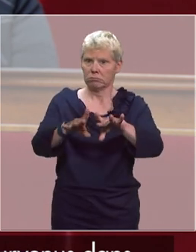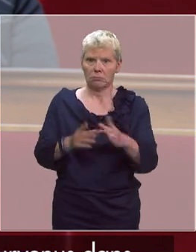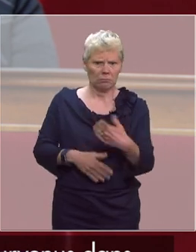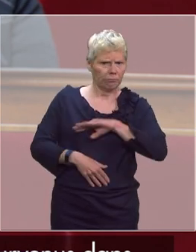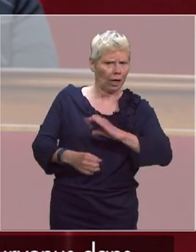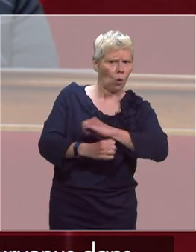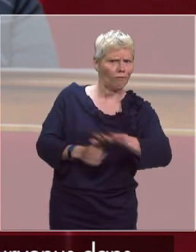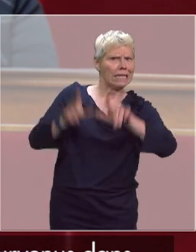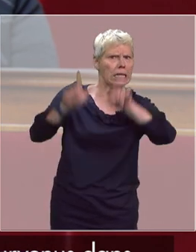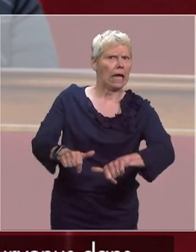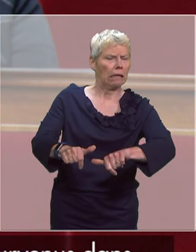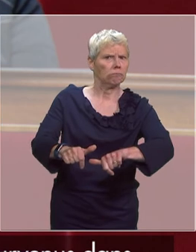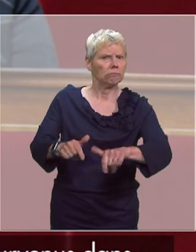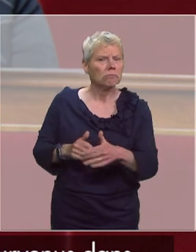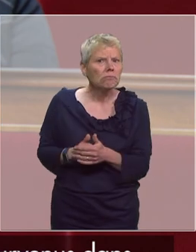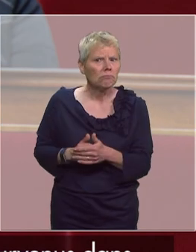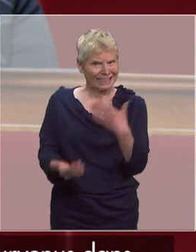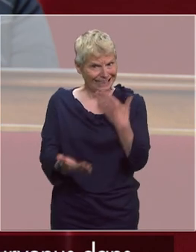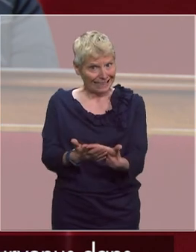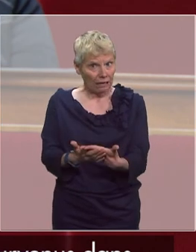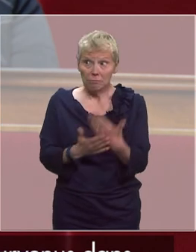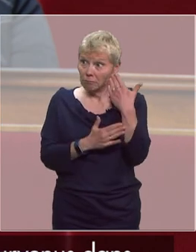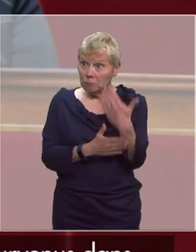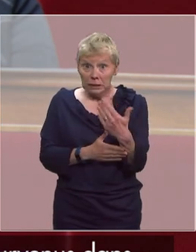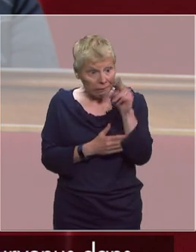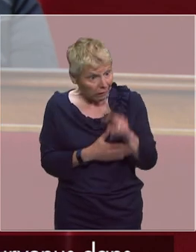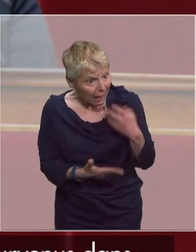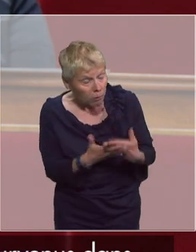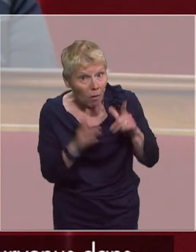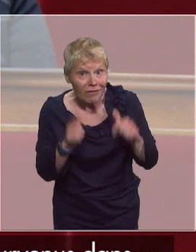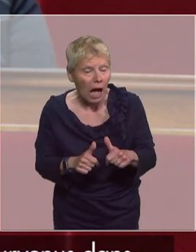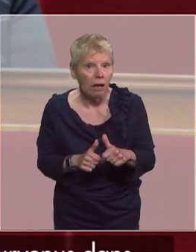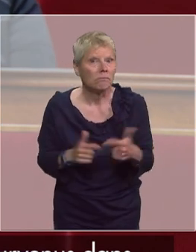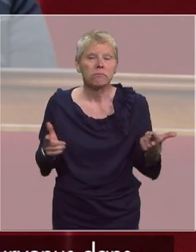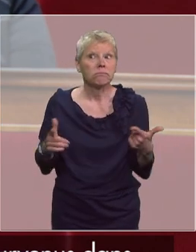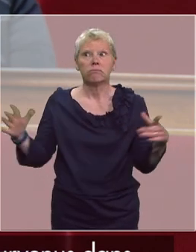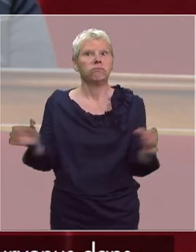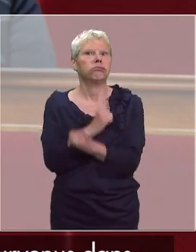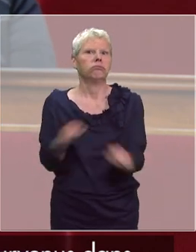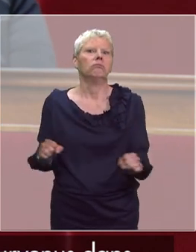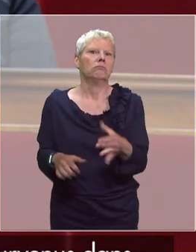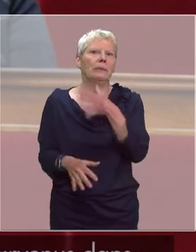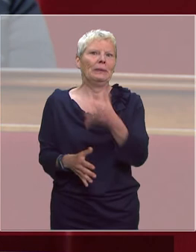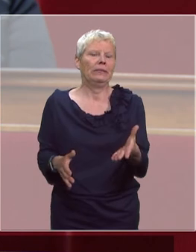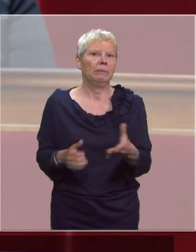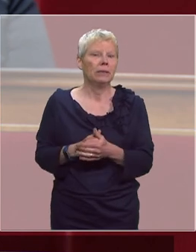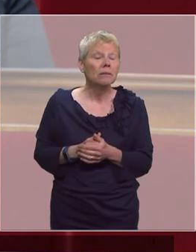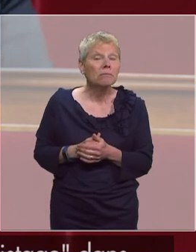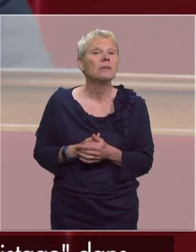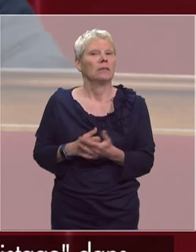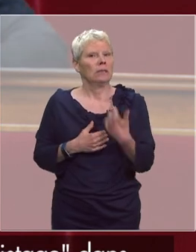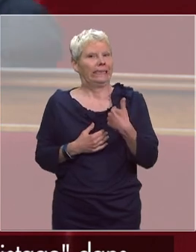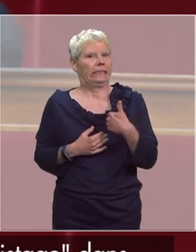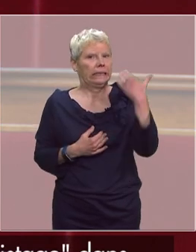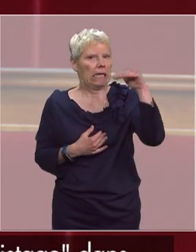contaminées par le virus. De telles pratiques, si elles étaient avérées, seraient absolument intolérables. Nous avons conscience de l